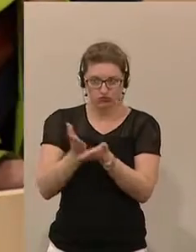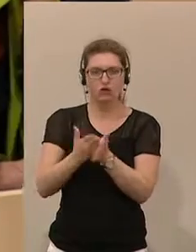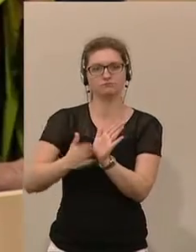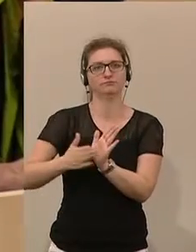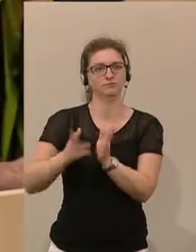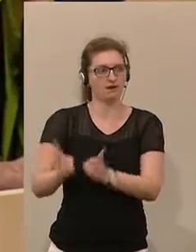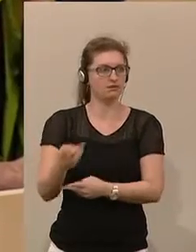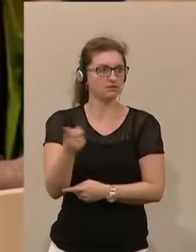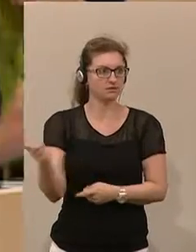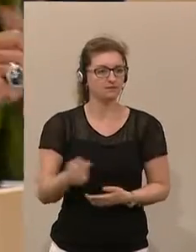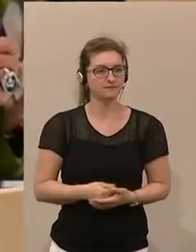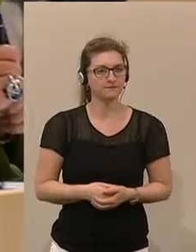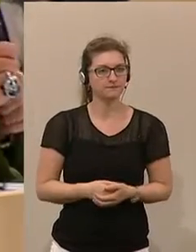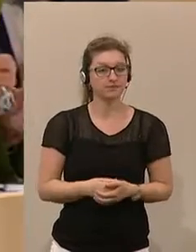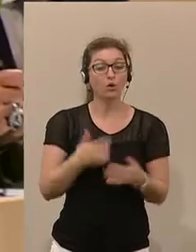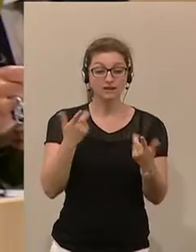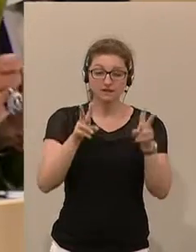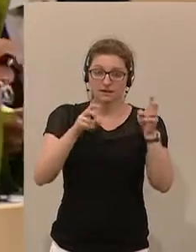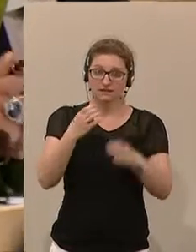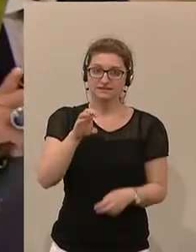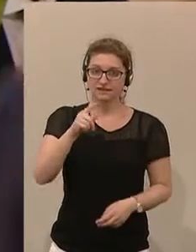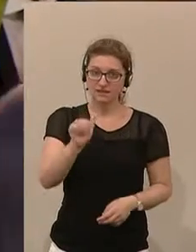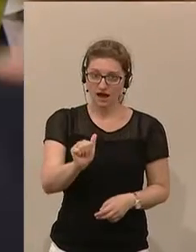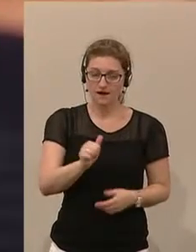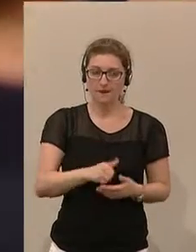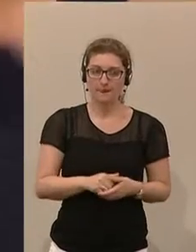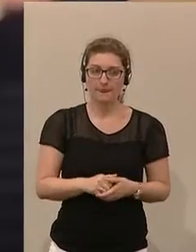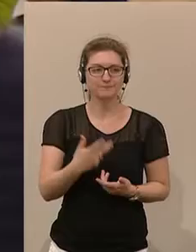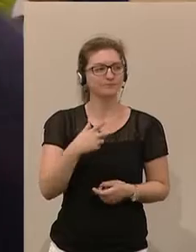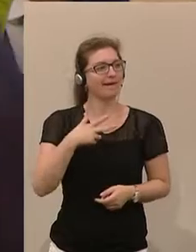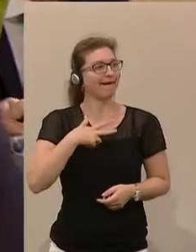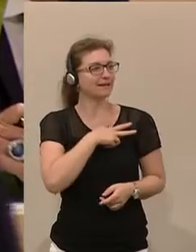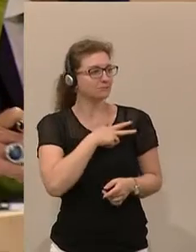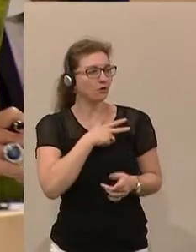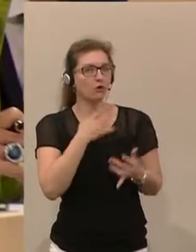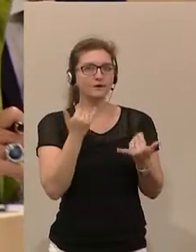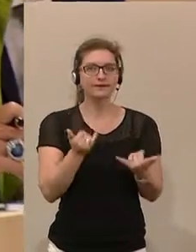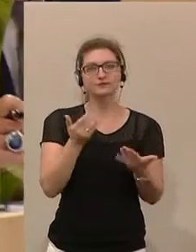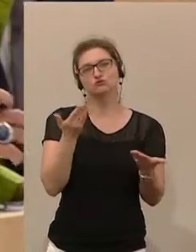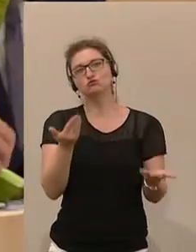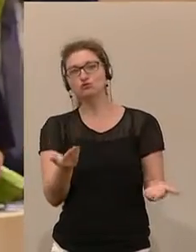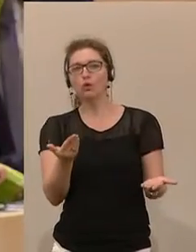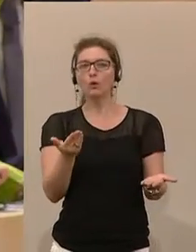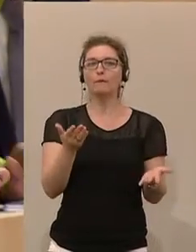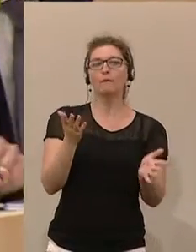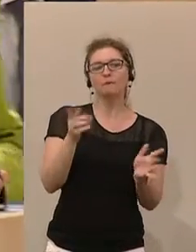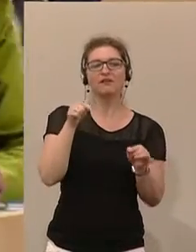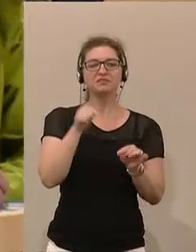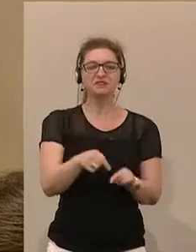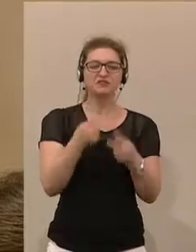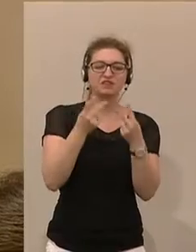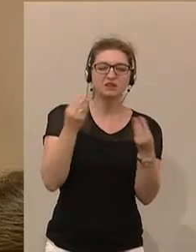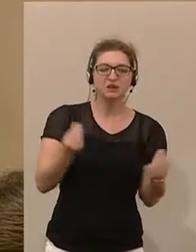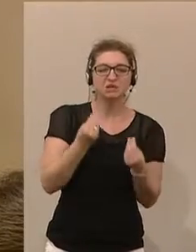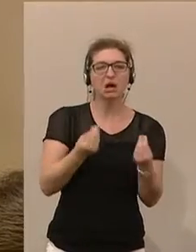sind. Und wenn wir nun zu CETA kommen, also die SPÖ tut jetzt so, als wenn sie in diesen Kernsachen nie